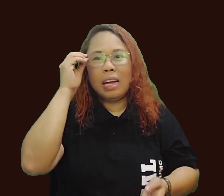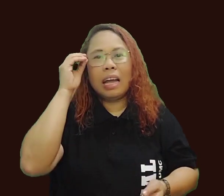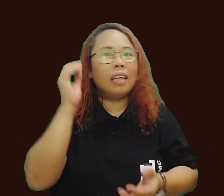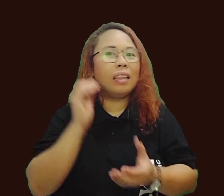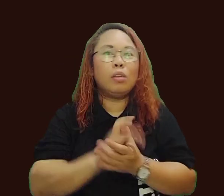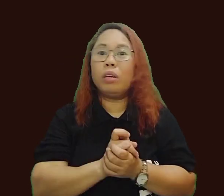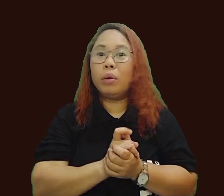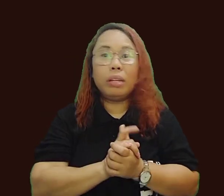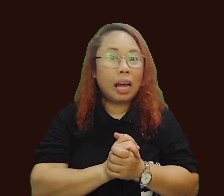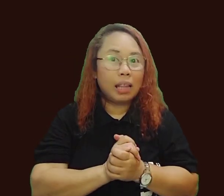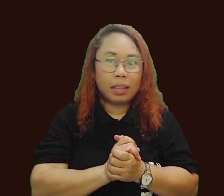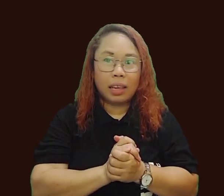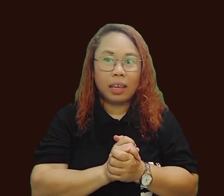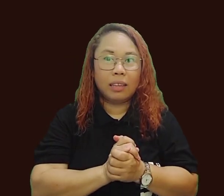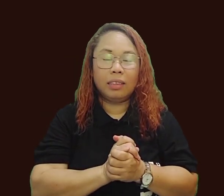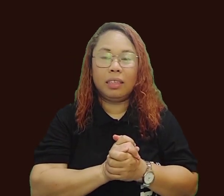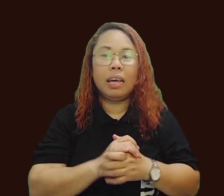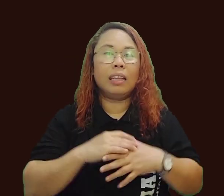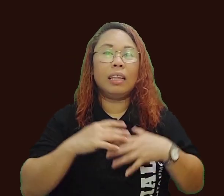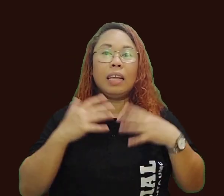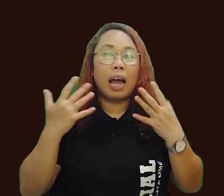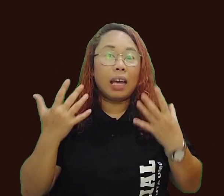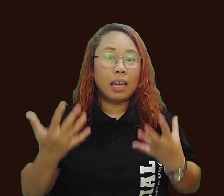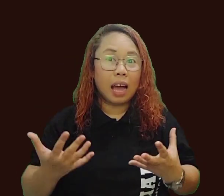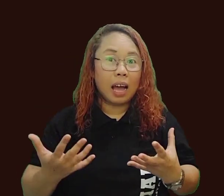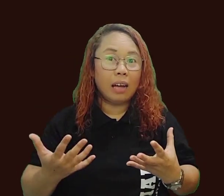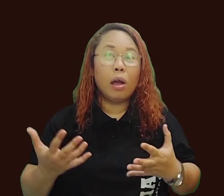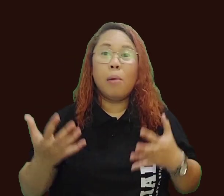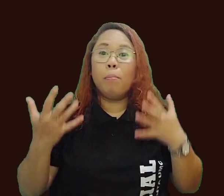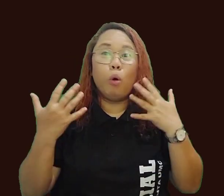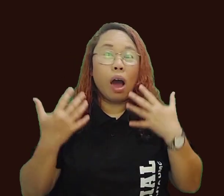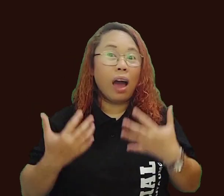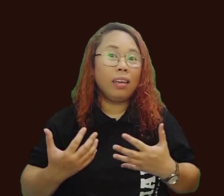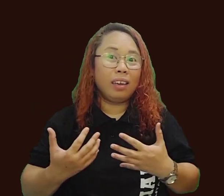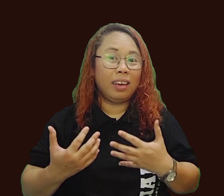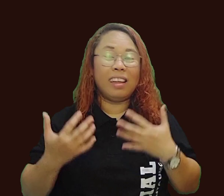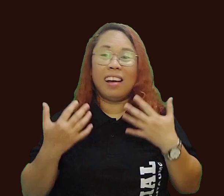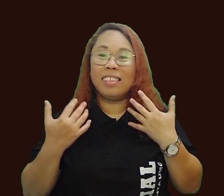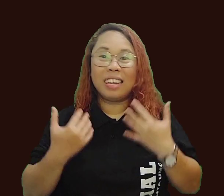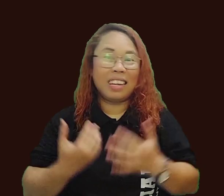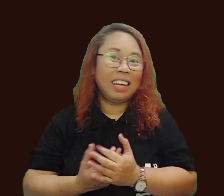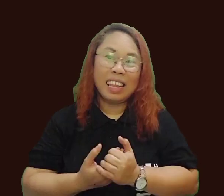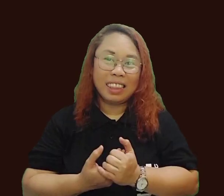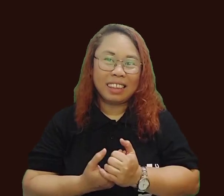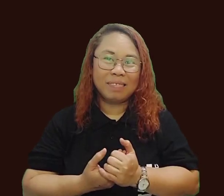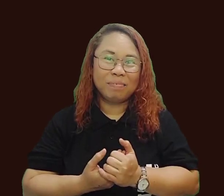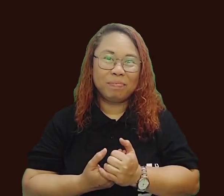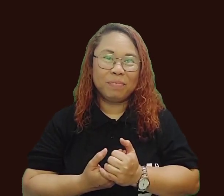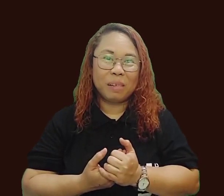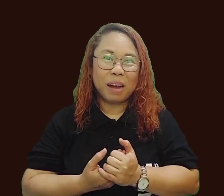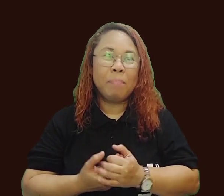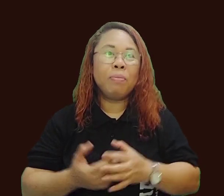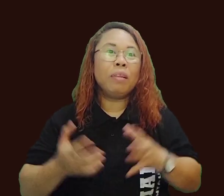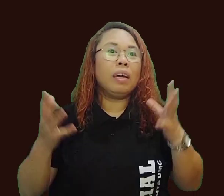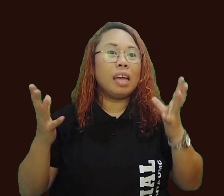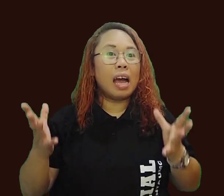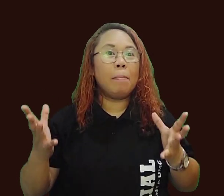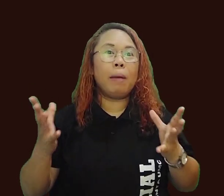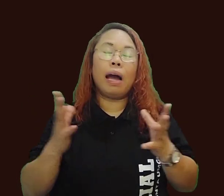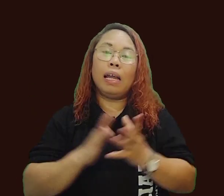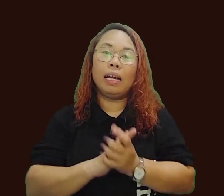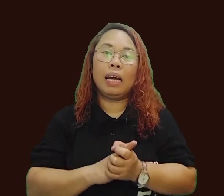Diba? Kahit anong gawin natin, hindi natin kayang buhayin ang sarili natin. Diba?